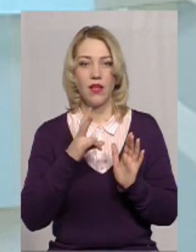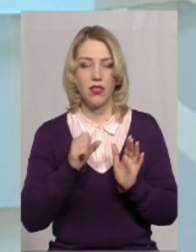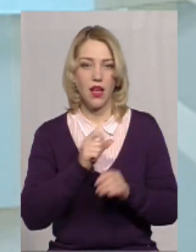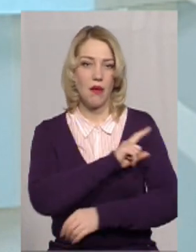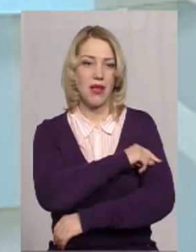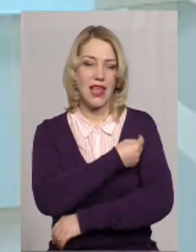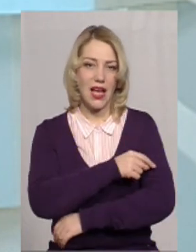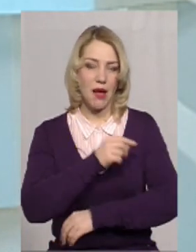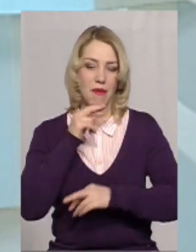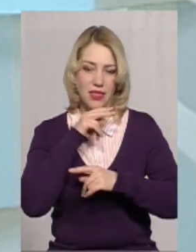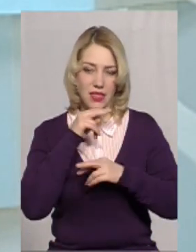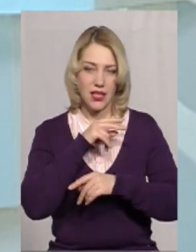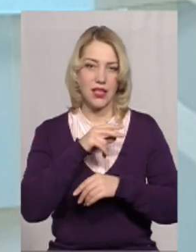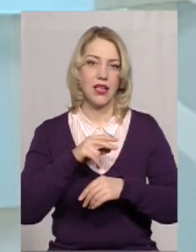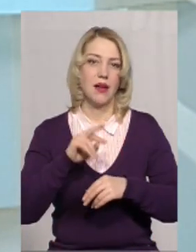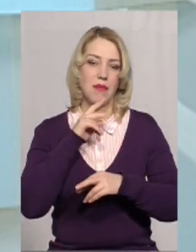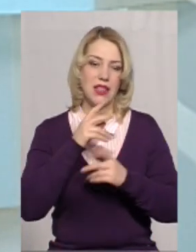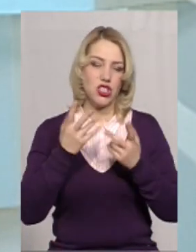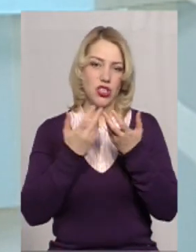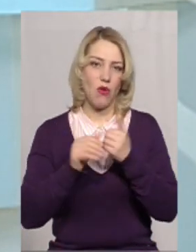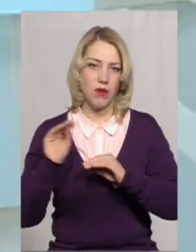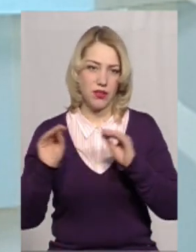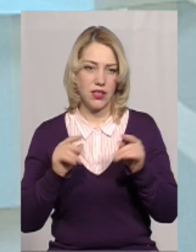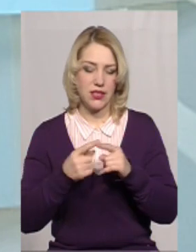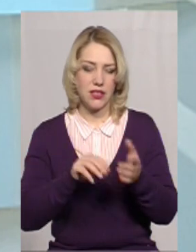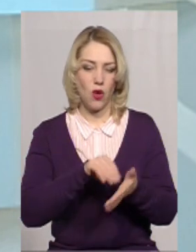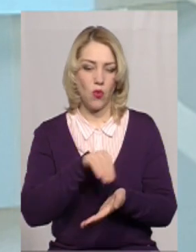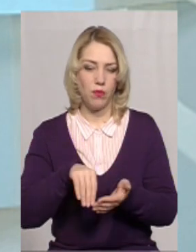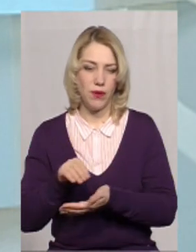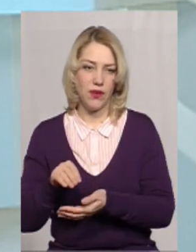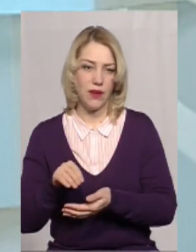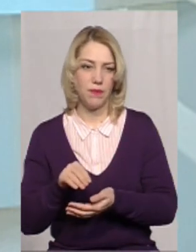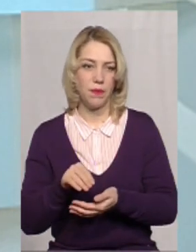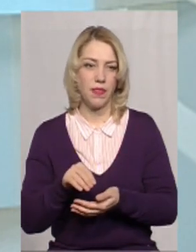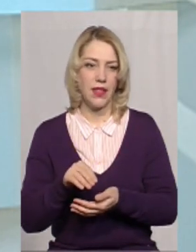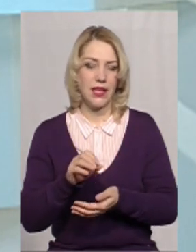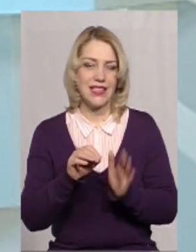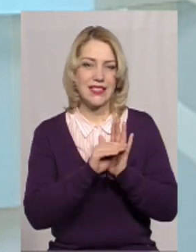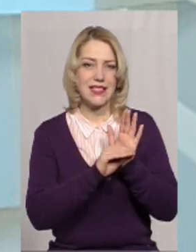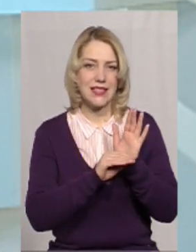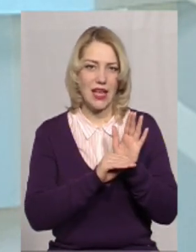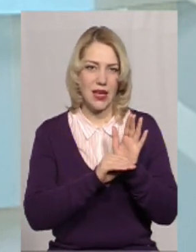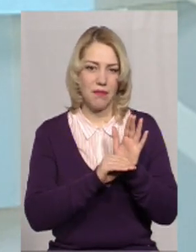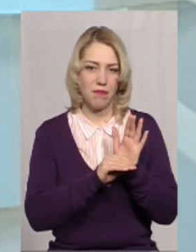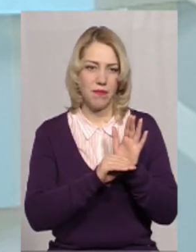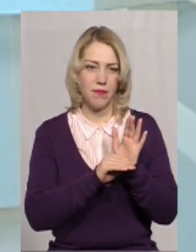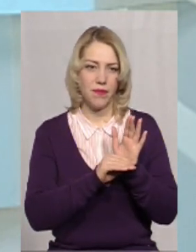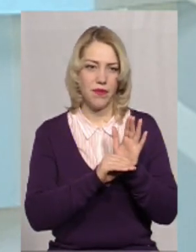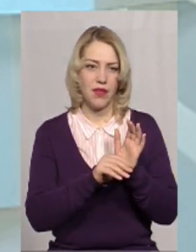медикаменти, на медичне обладнання. Це закупівля і стенсистем, це закупівля